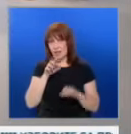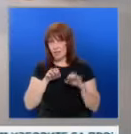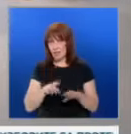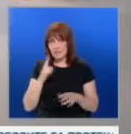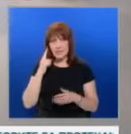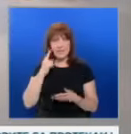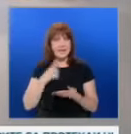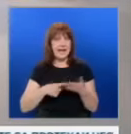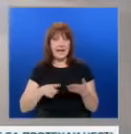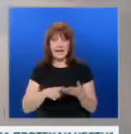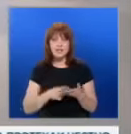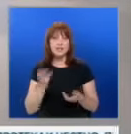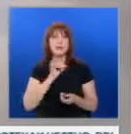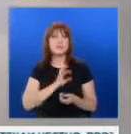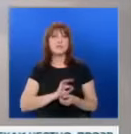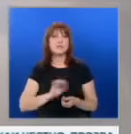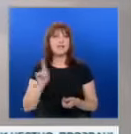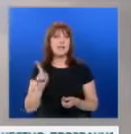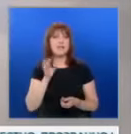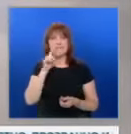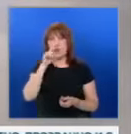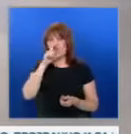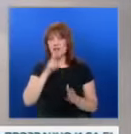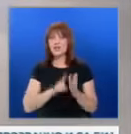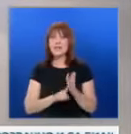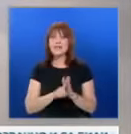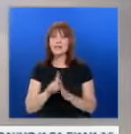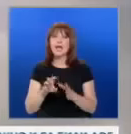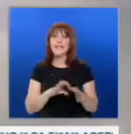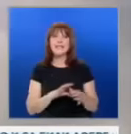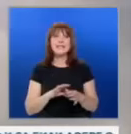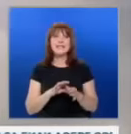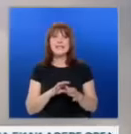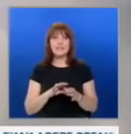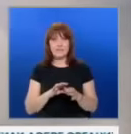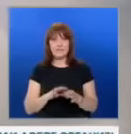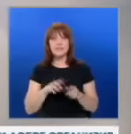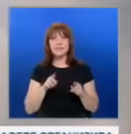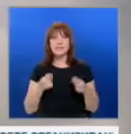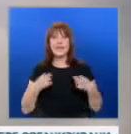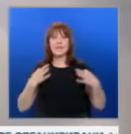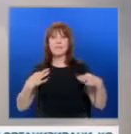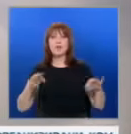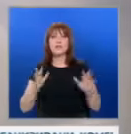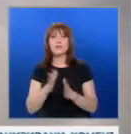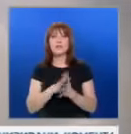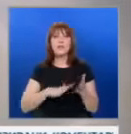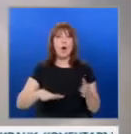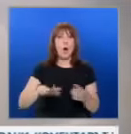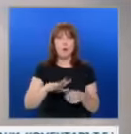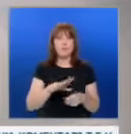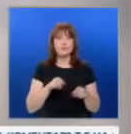постигнати едни много важни резултати и те са свързани с консолидацията на демократичната общност,